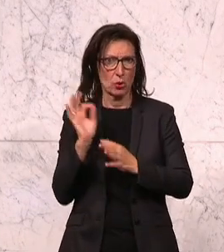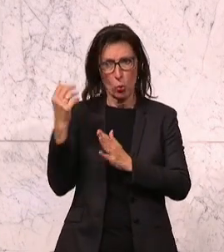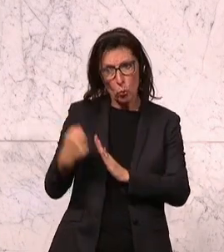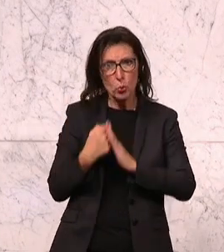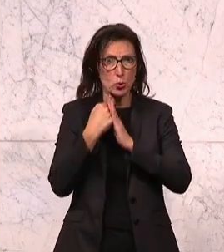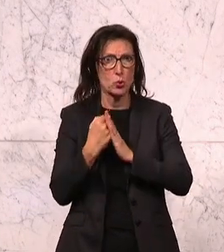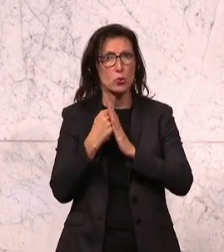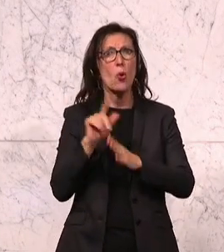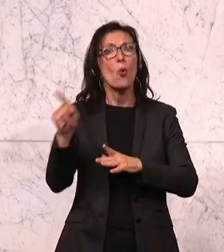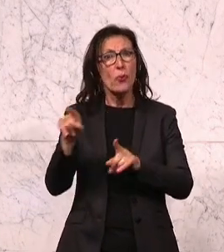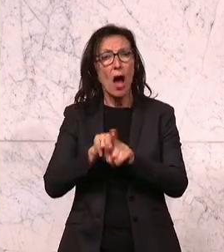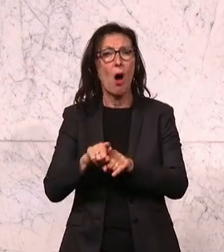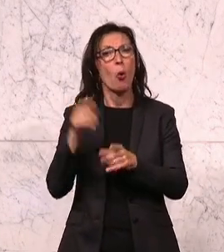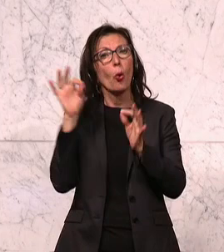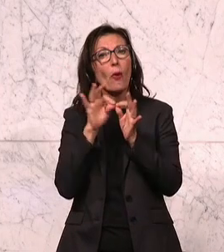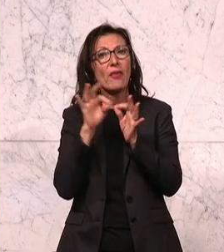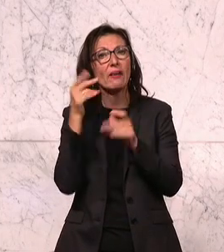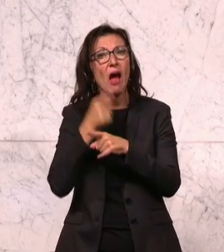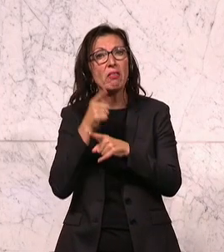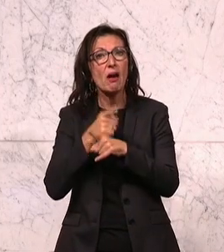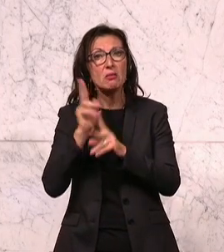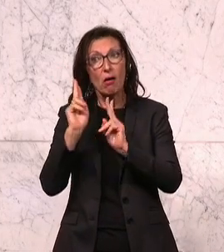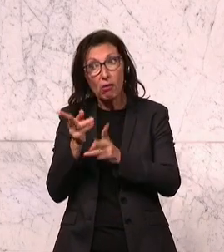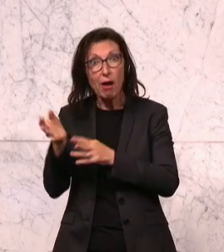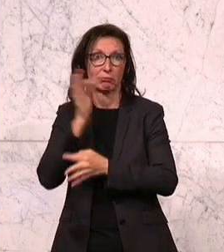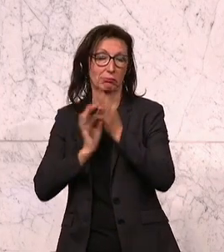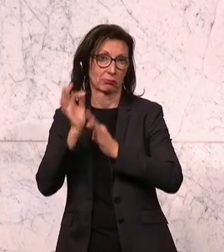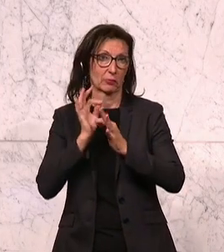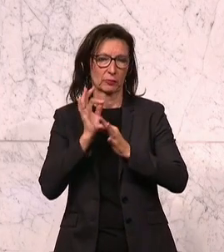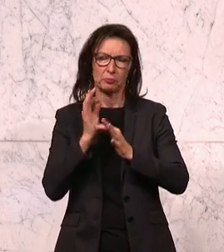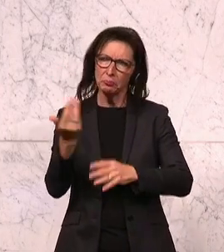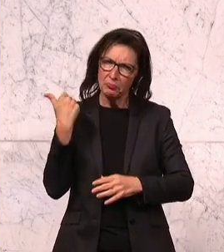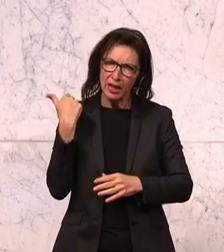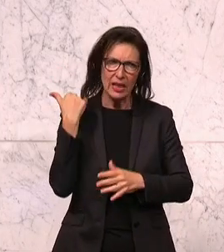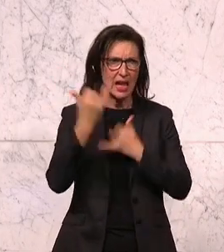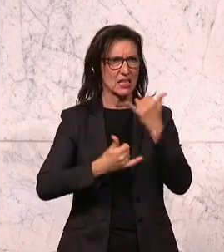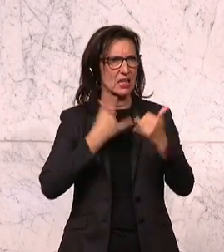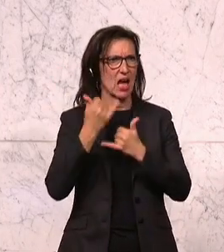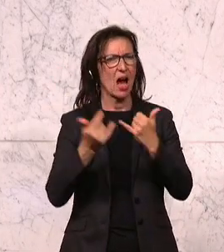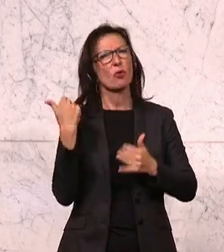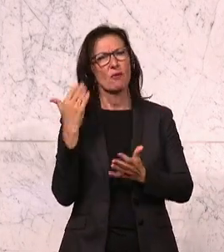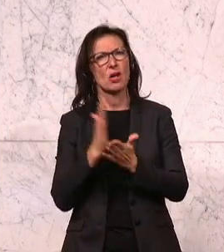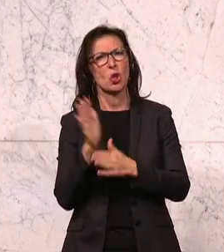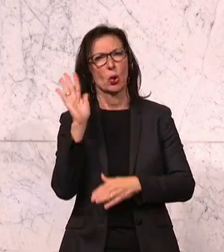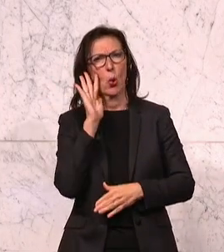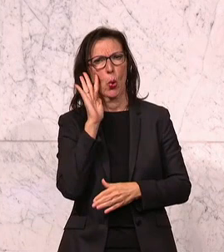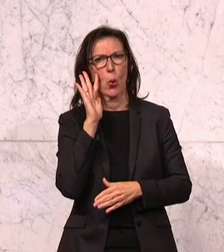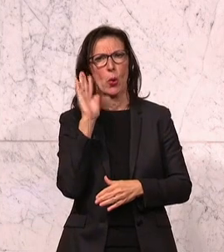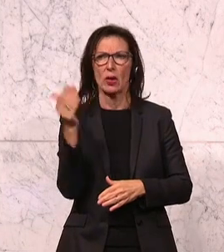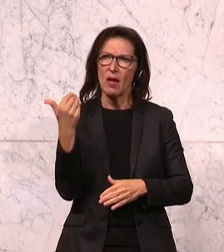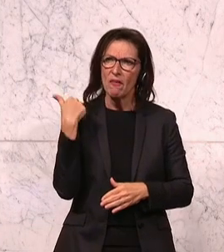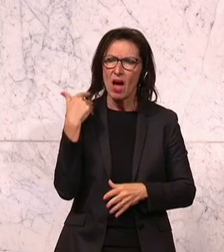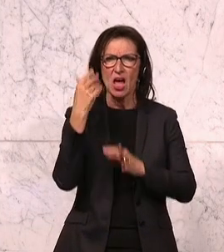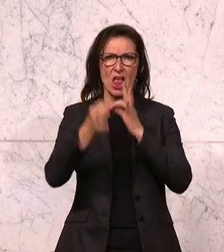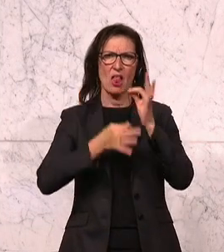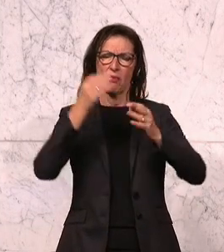Kontaktadressen holen können. Und in den vergangenen Jahren, und wir haben es schon gehört, gab es Informationskampagnen, die